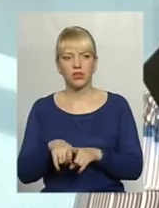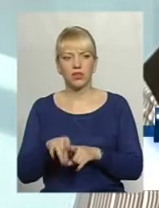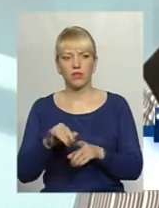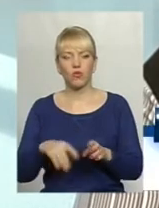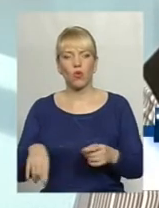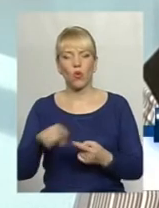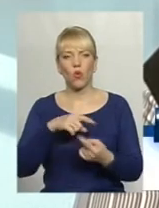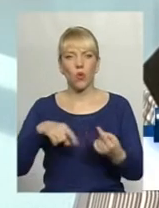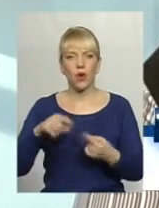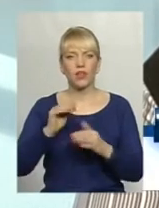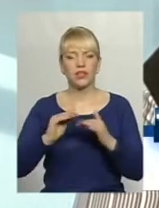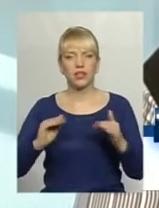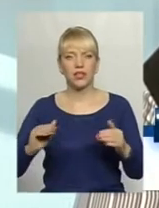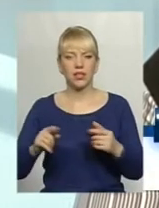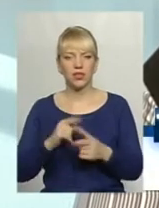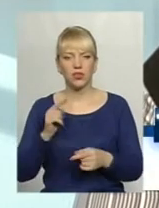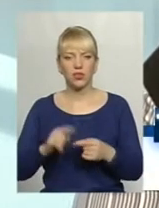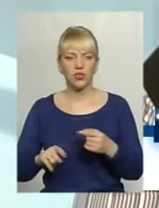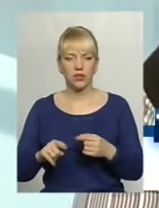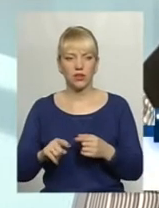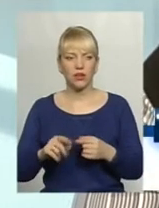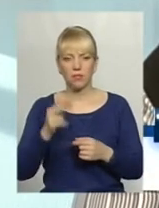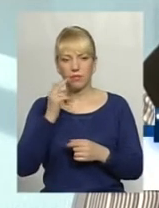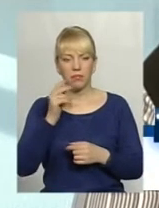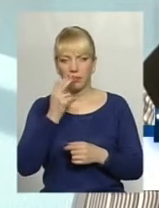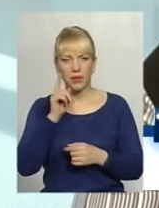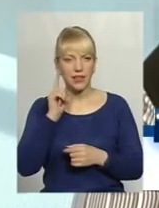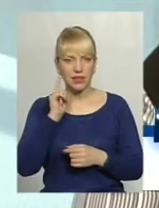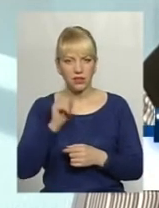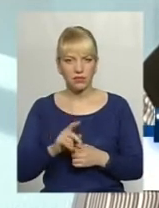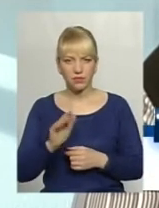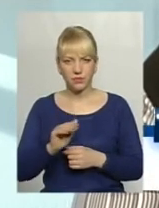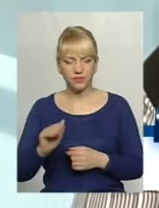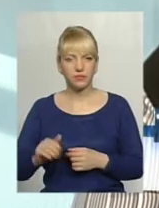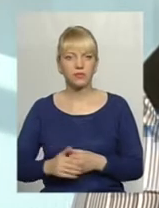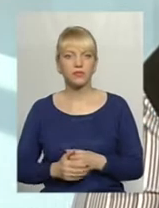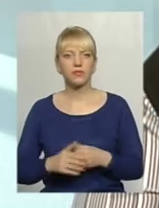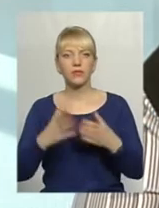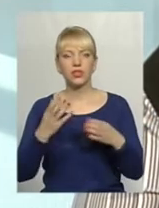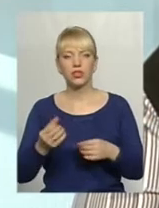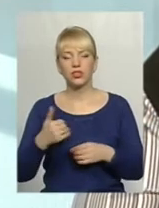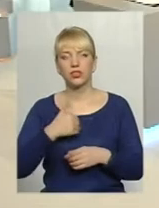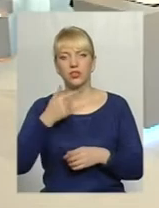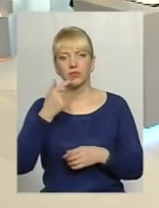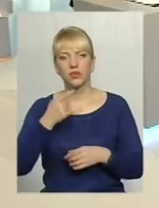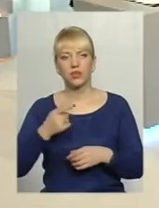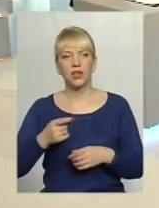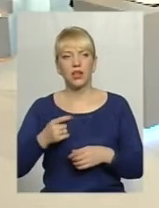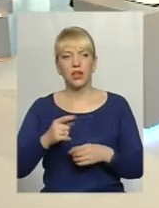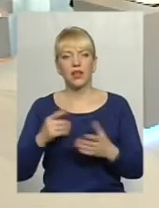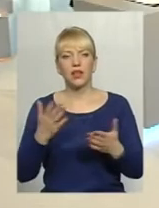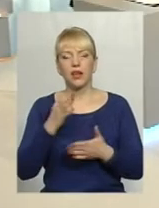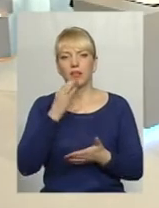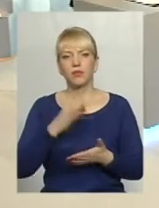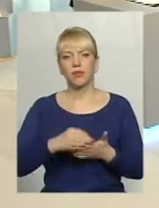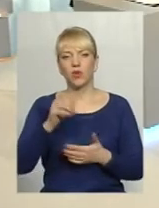дітей чи вколі підлітків. Дякую. Ще хотілося б дізнатися, яка відповідальність